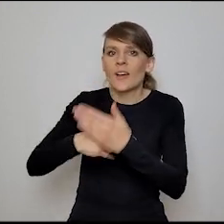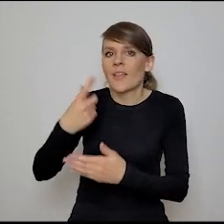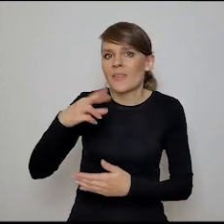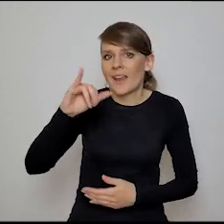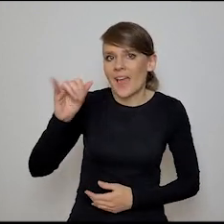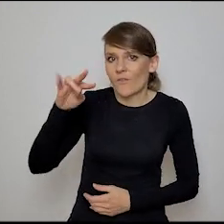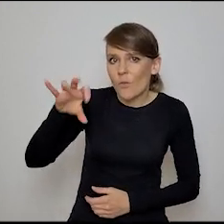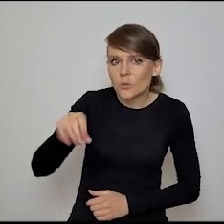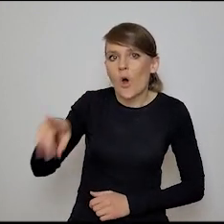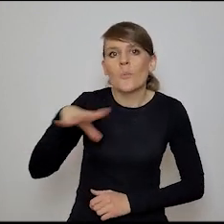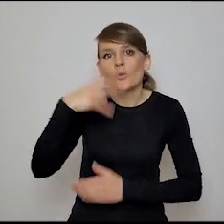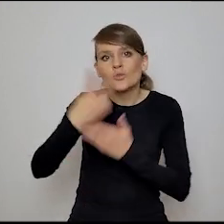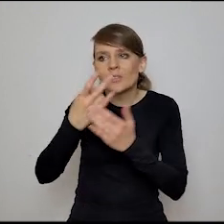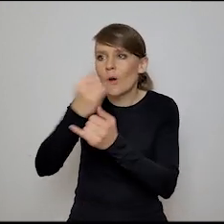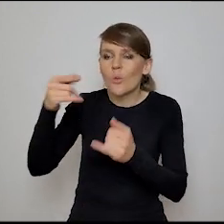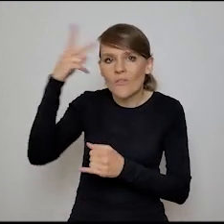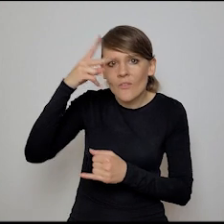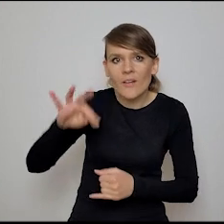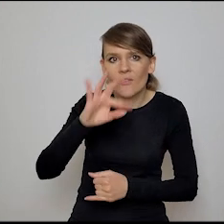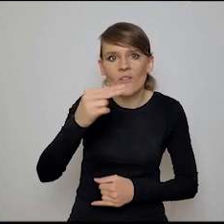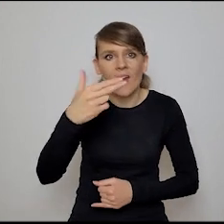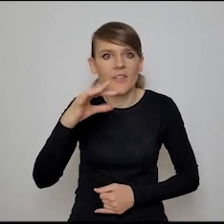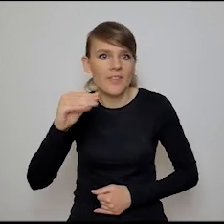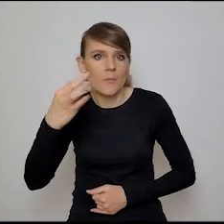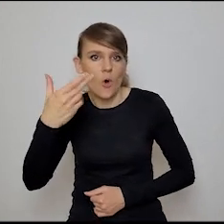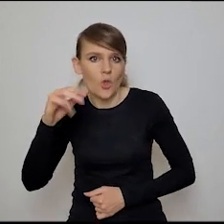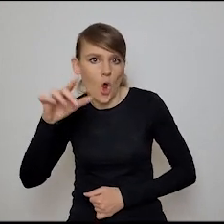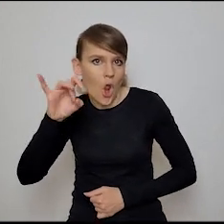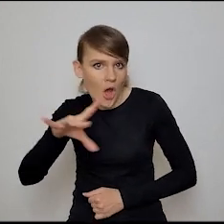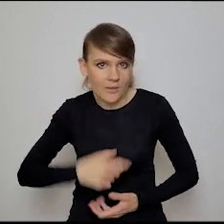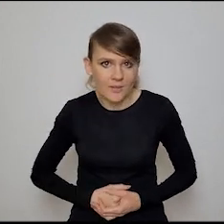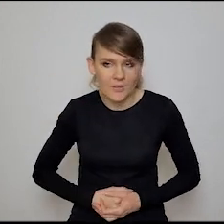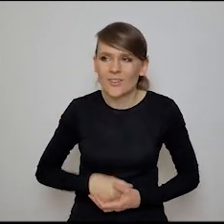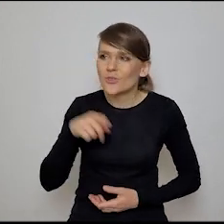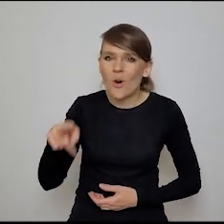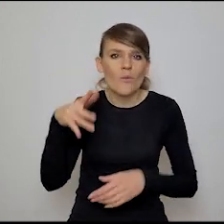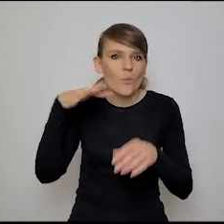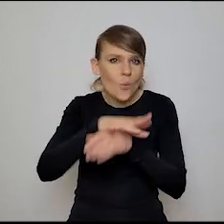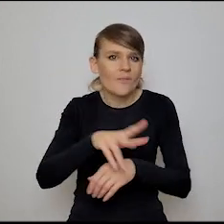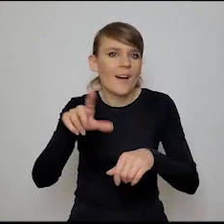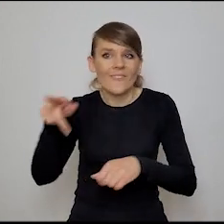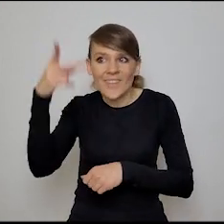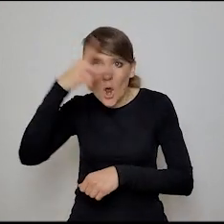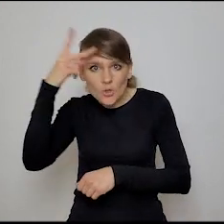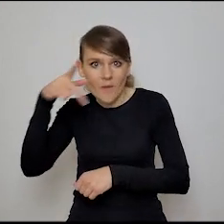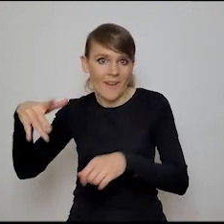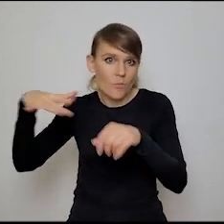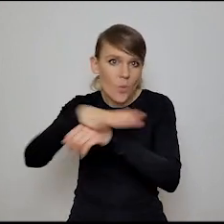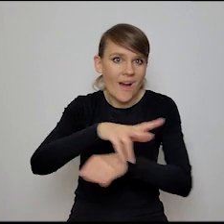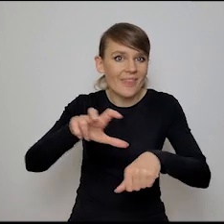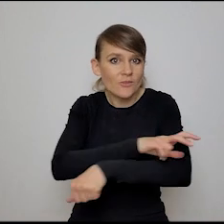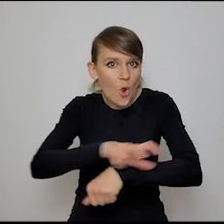Drejfus z kolei czytał fenomenologów. wiesz, no więc naprawdę te implikacje dla designu, dla technologii ze strony filozofii są